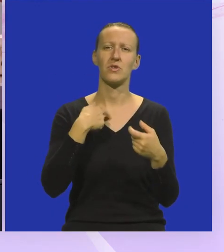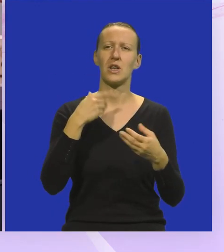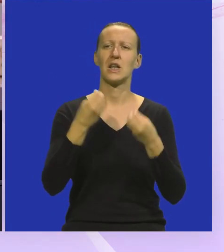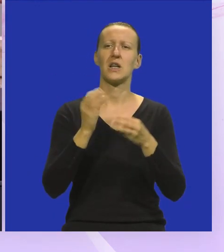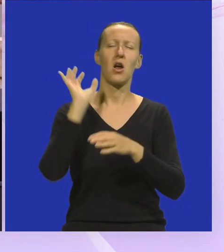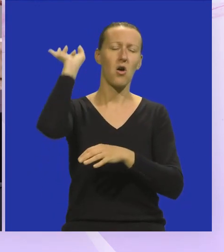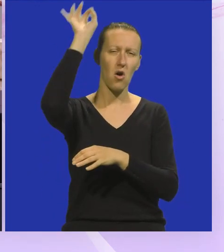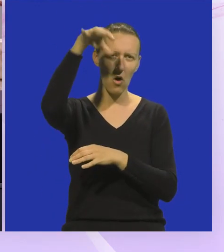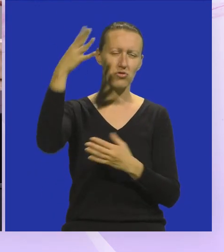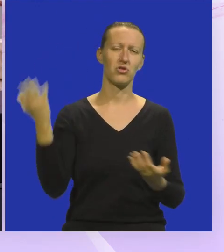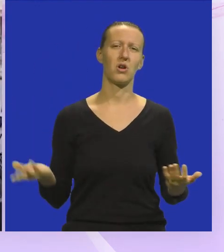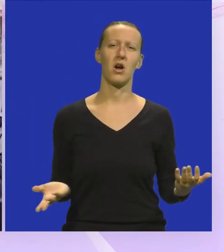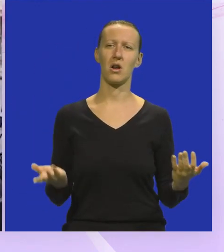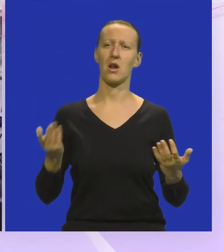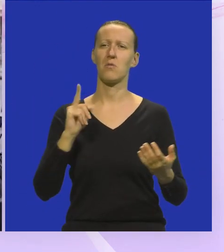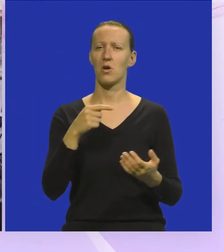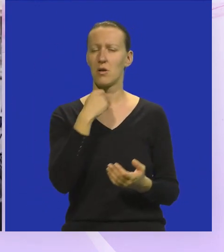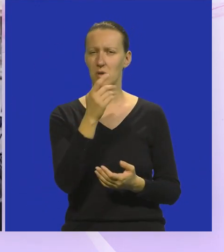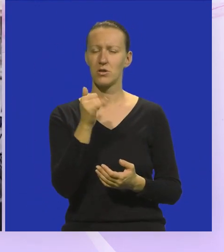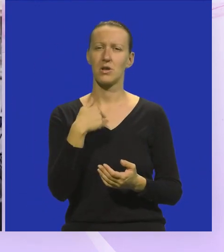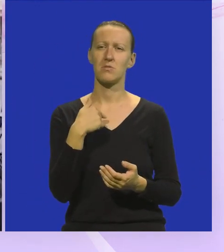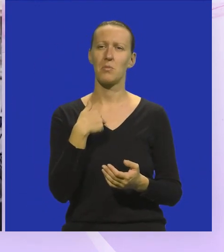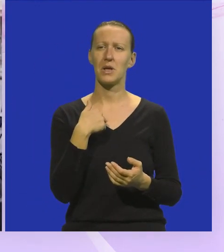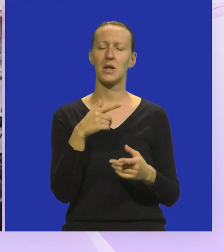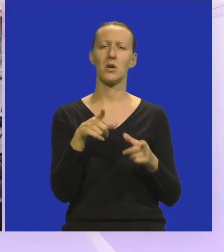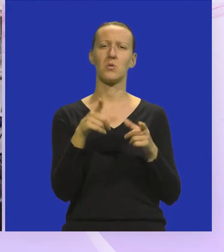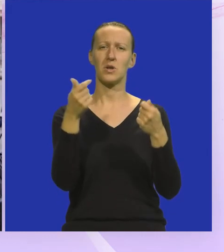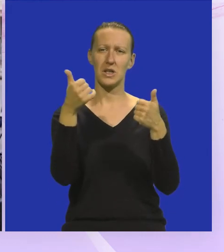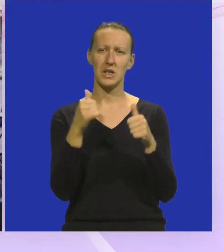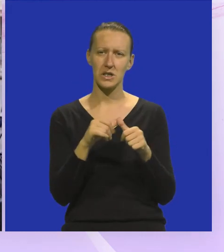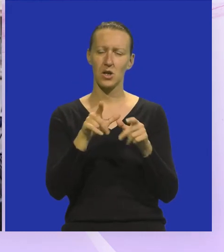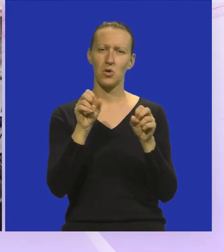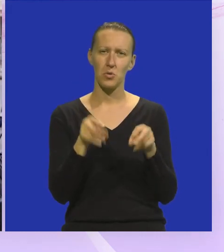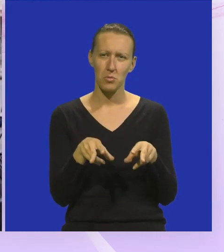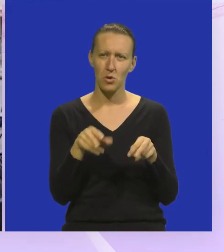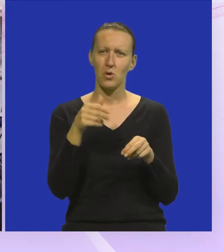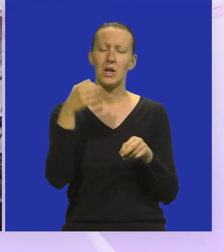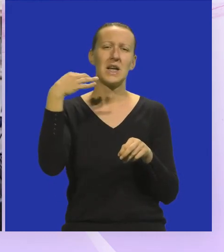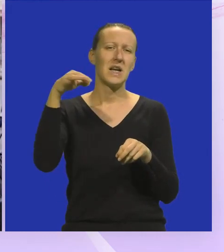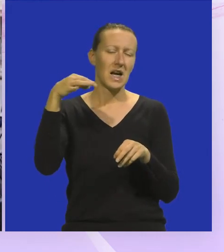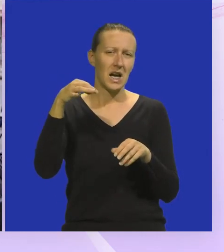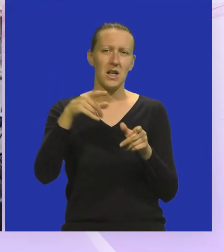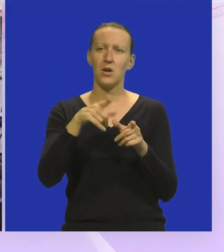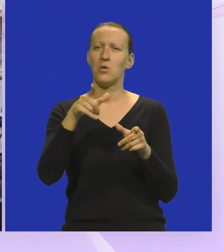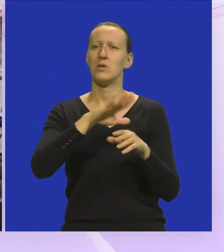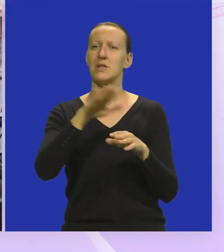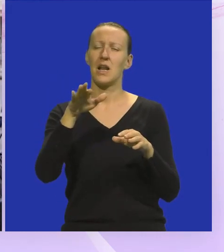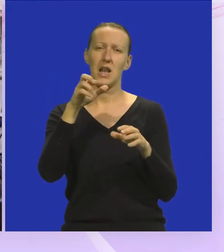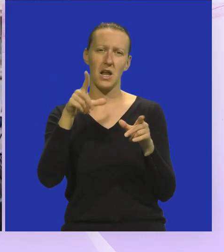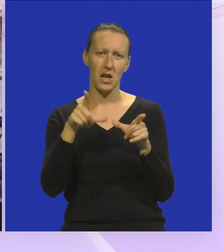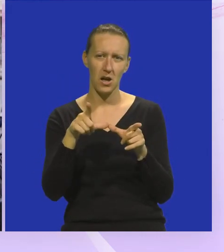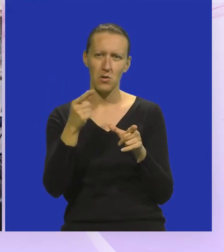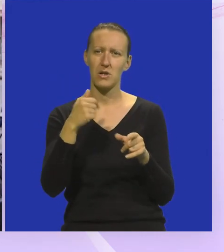Igramo košarku, iako moram reći da smo mi u Istri, u Puli, jedinstveni čak u cijeloj